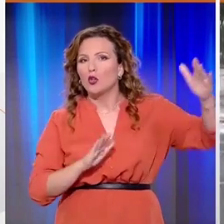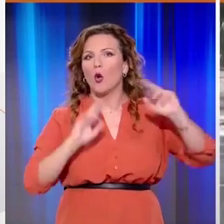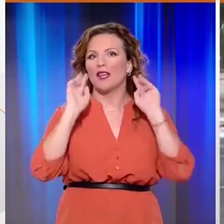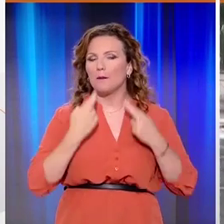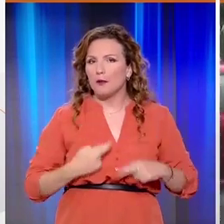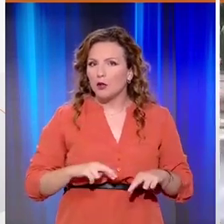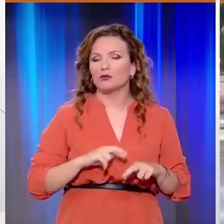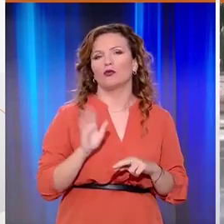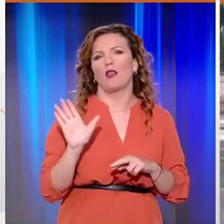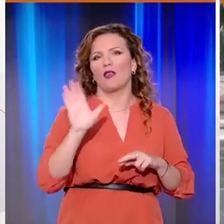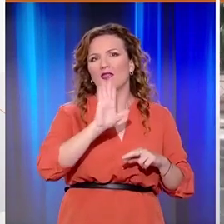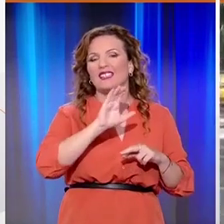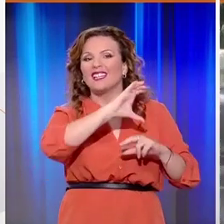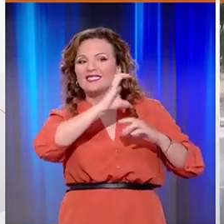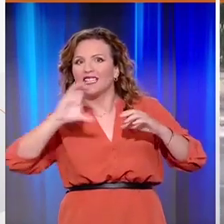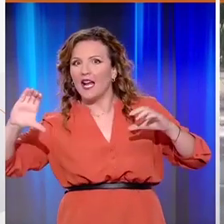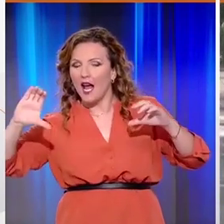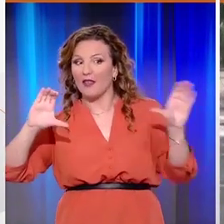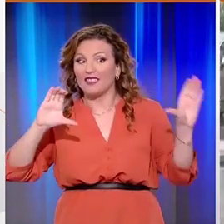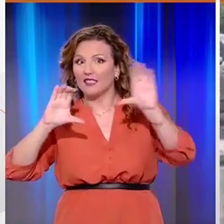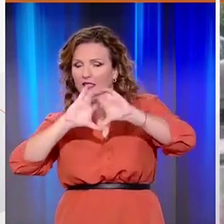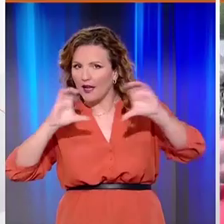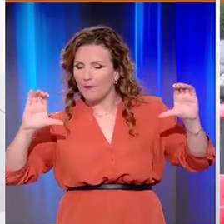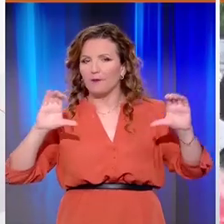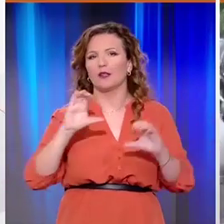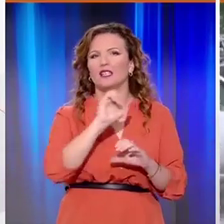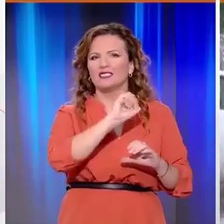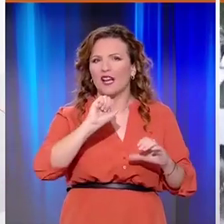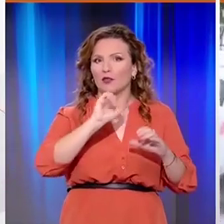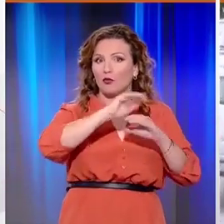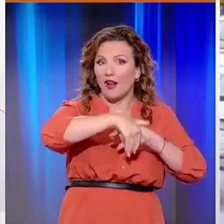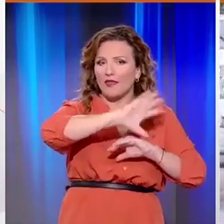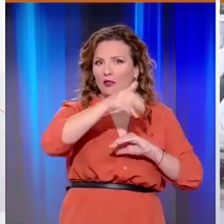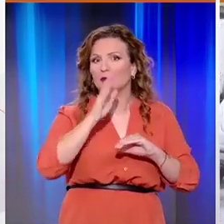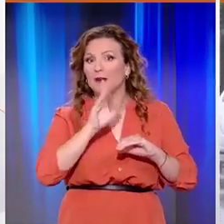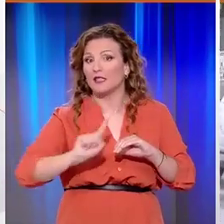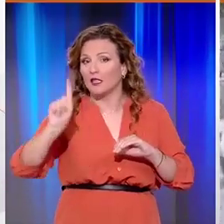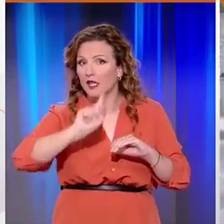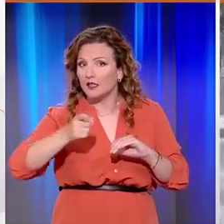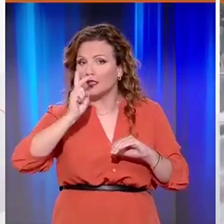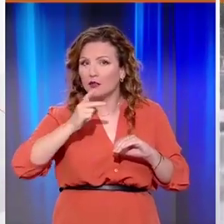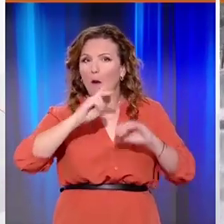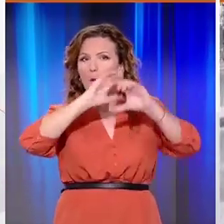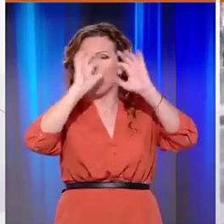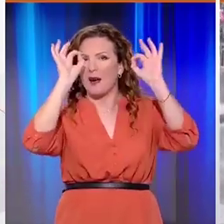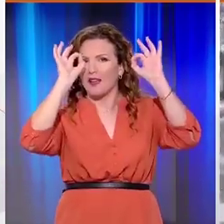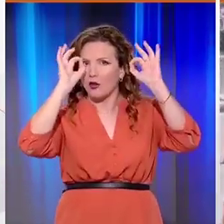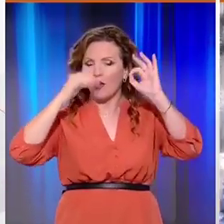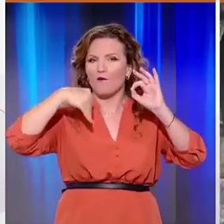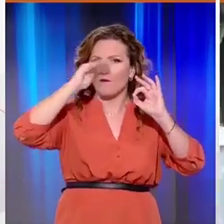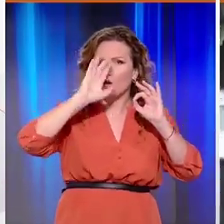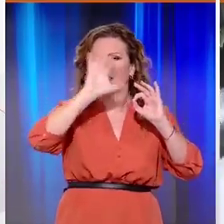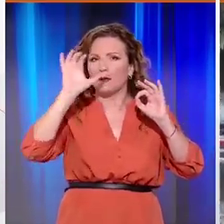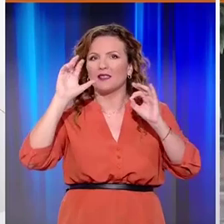η Ήπειρος και πιθανόν η Δυτική Σερεά. Ενώ από τα μεσάνυχτα του Σαββάτου μέχρι και τις μεσημβρινές ώρες της Κυριακής, η Μακεδονία, τα Βόρεια